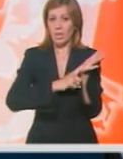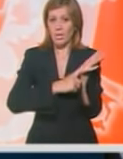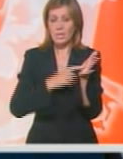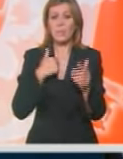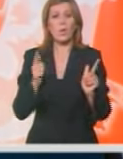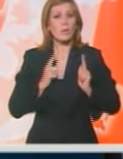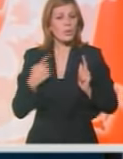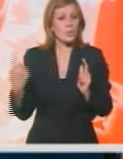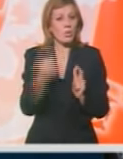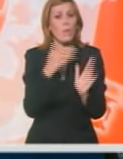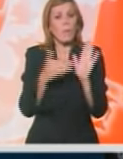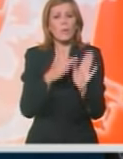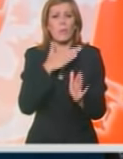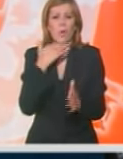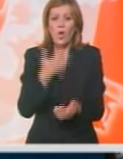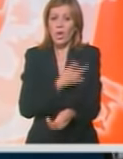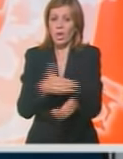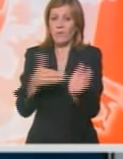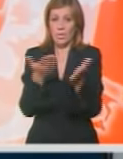Očekujemo vas, potrebno je mnogo krvi.